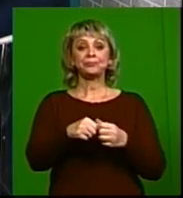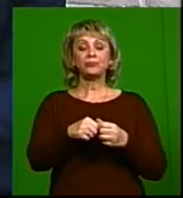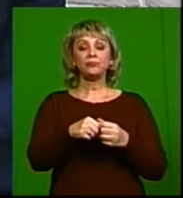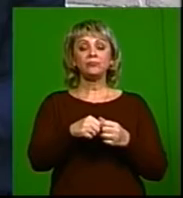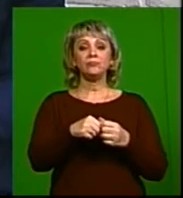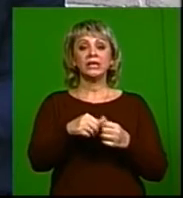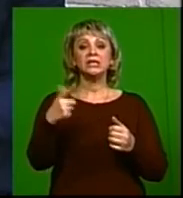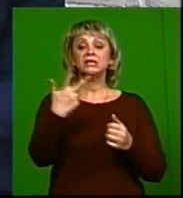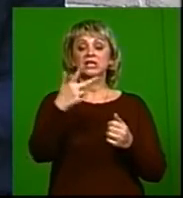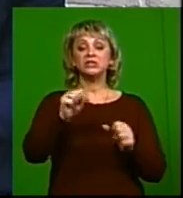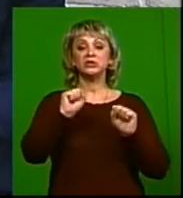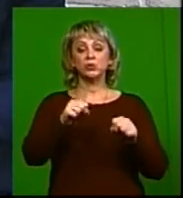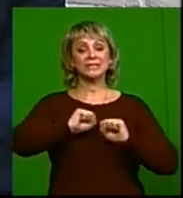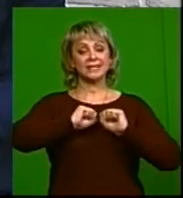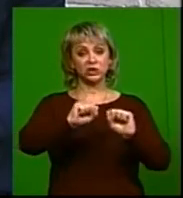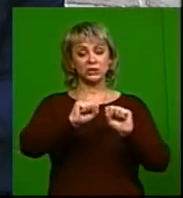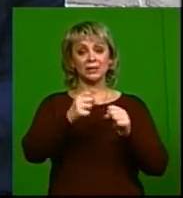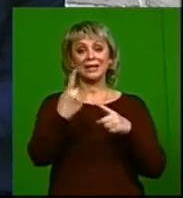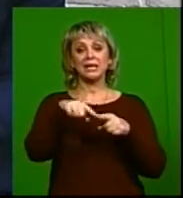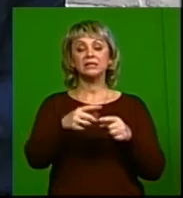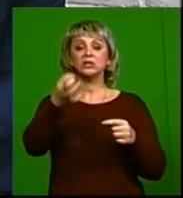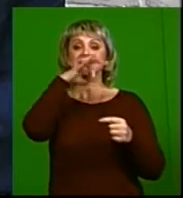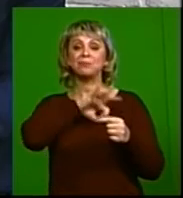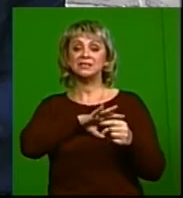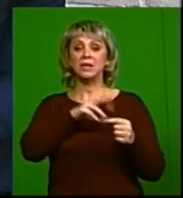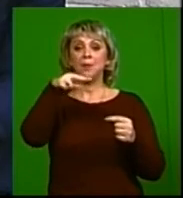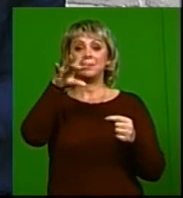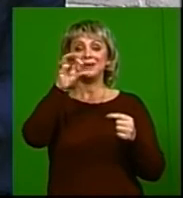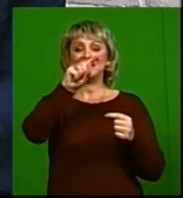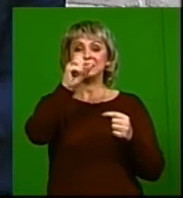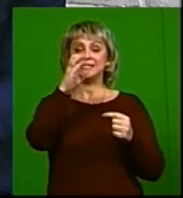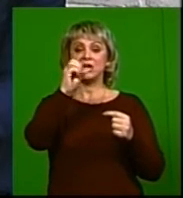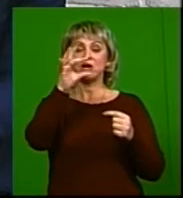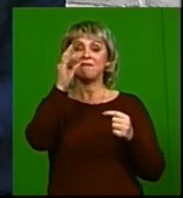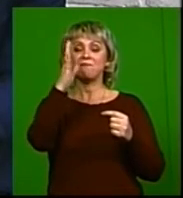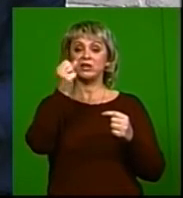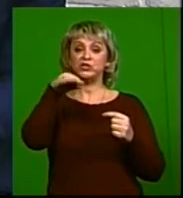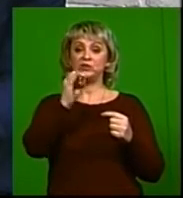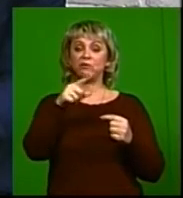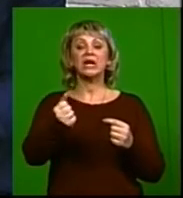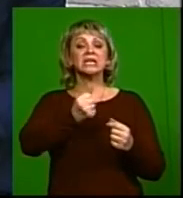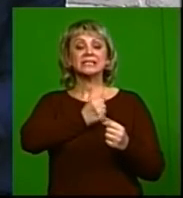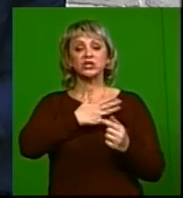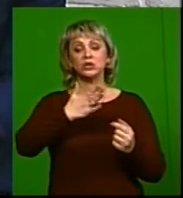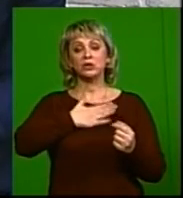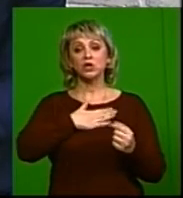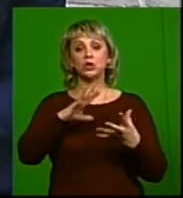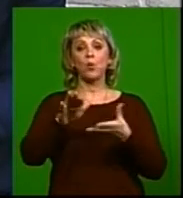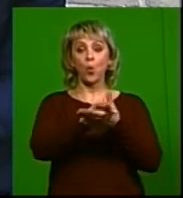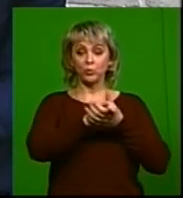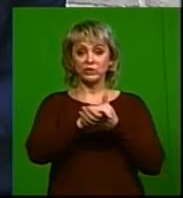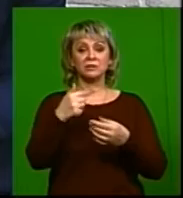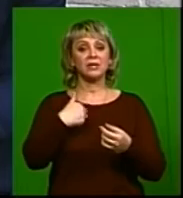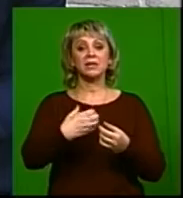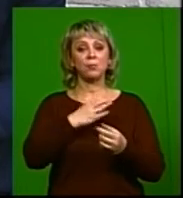И третий способ защиты – это использование презерватива. Собственно, к сожалению, в нашем обществе, а я не побоюсь его